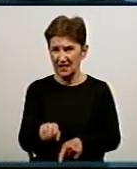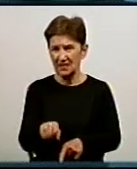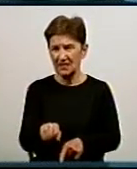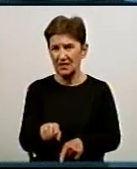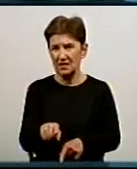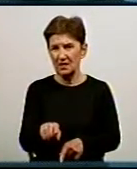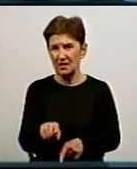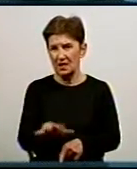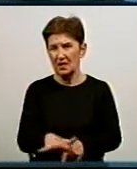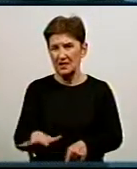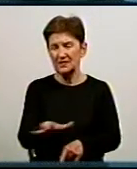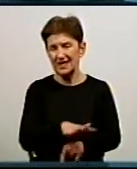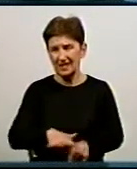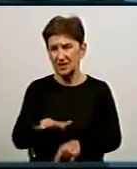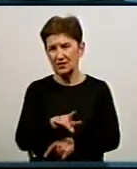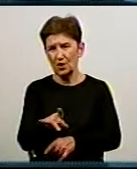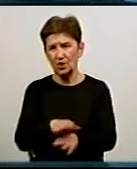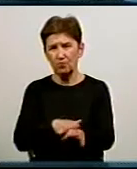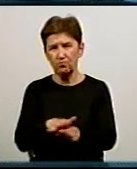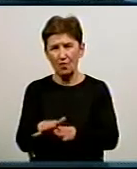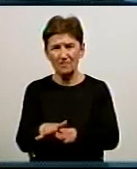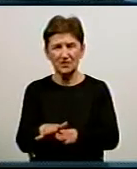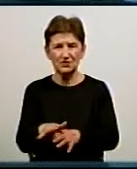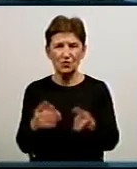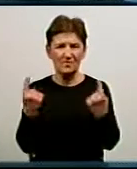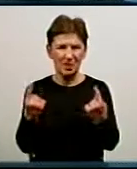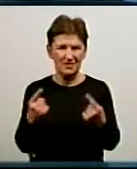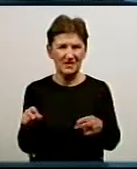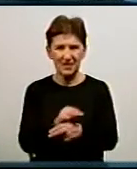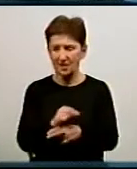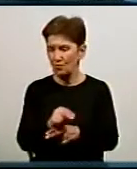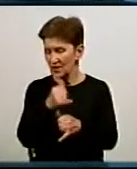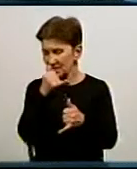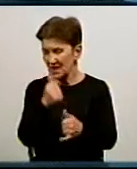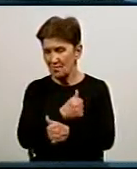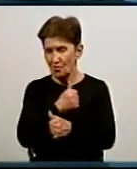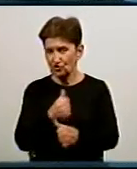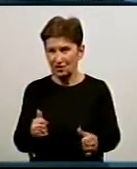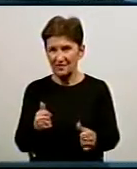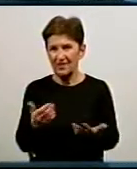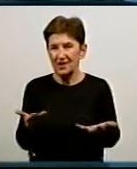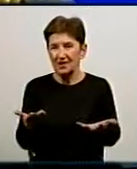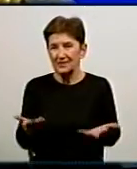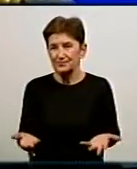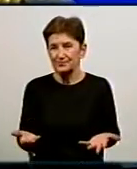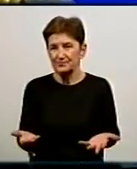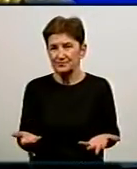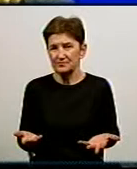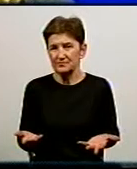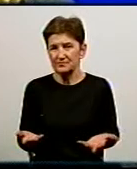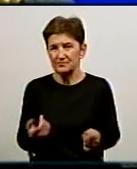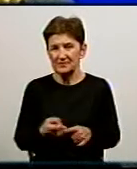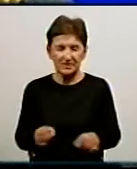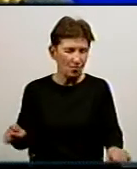виконуємо роботи. Повністю вивести цей водогін в капітальний ремонт, на жаль, неможливо, тому що це ж зразу